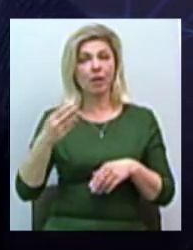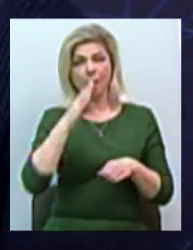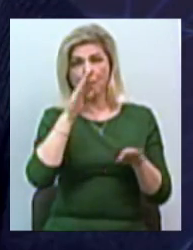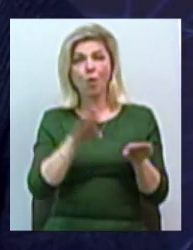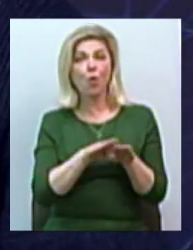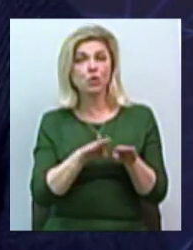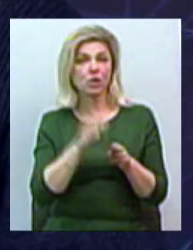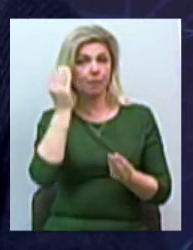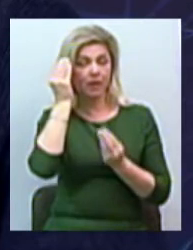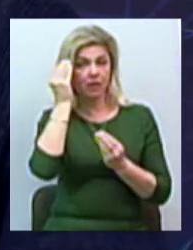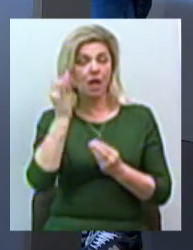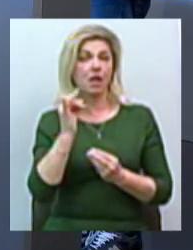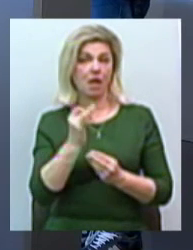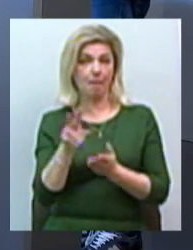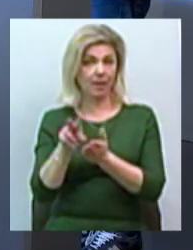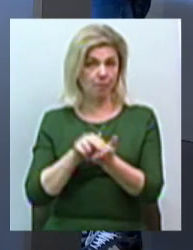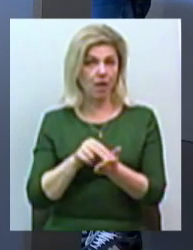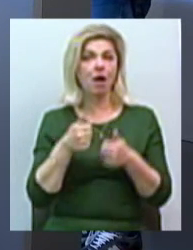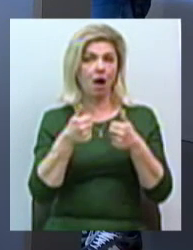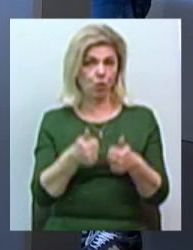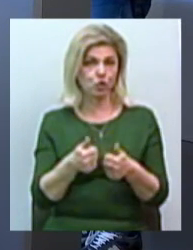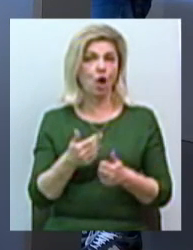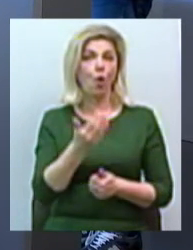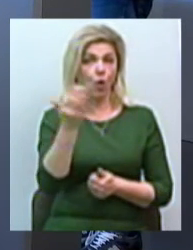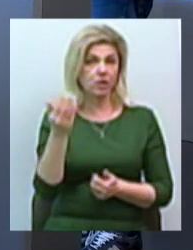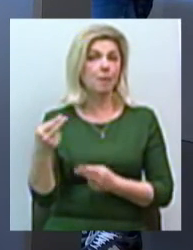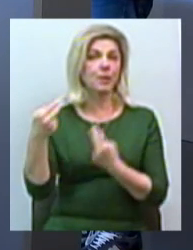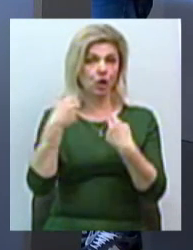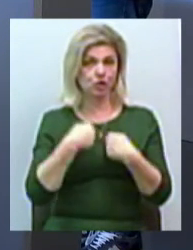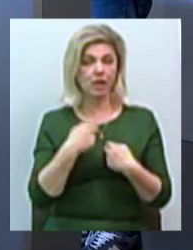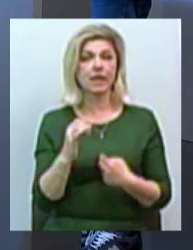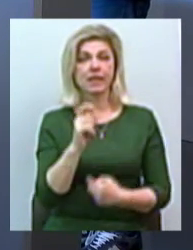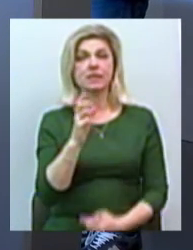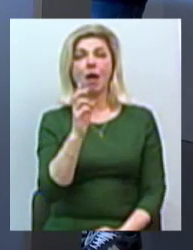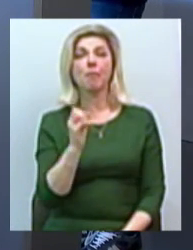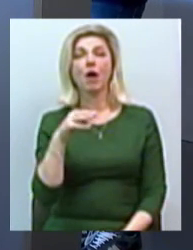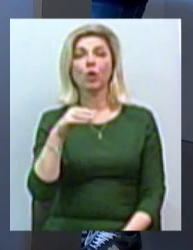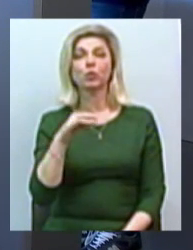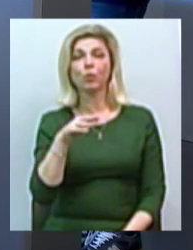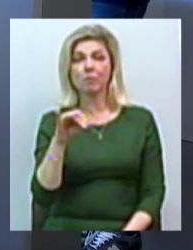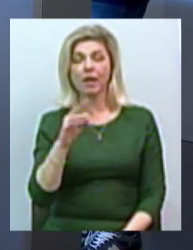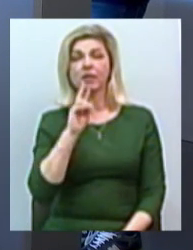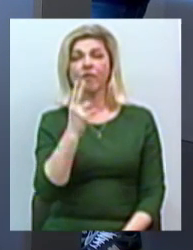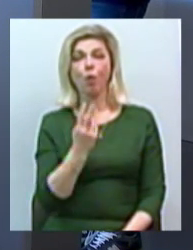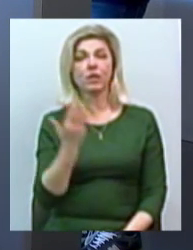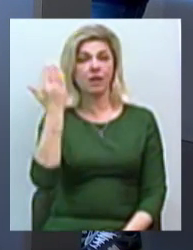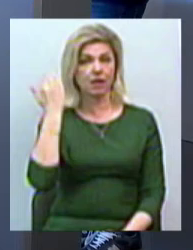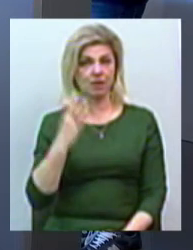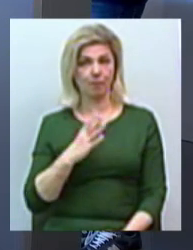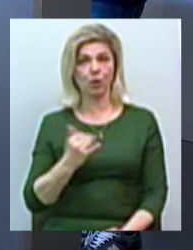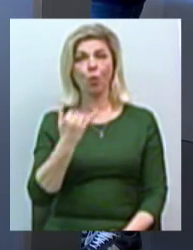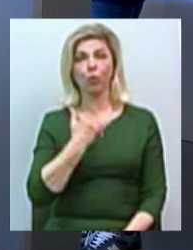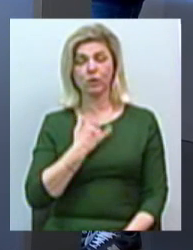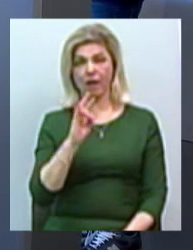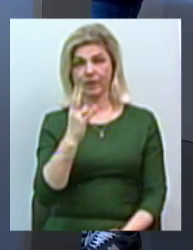пример невероятно хороший. Вони приїжджають к нам, в тому числі представители от Батуми, були пару лет назад у нас в Николаїві, і